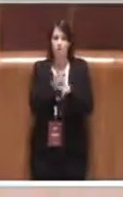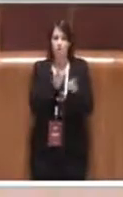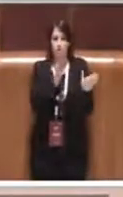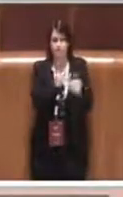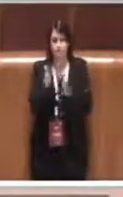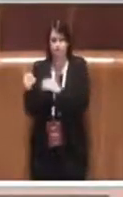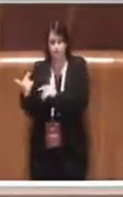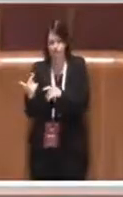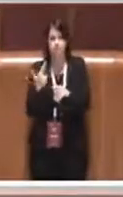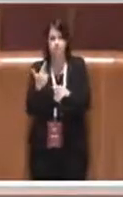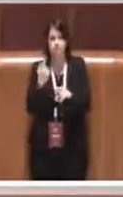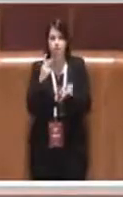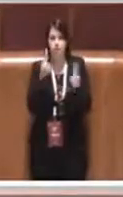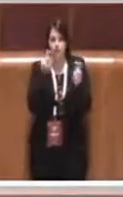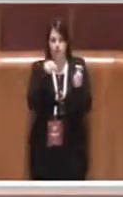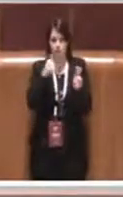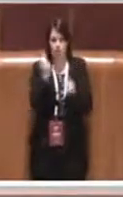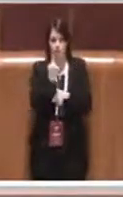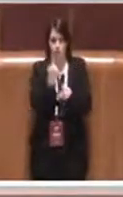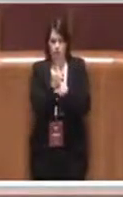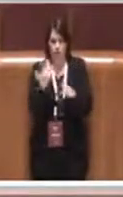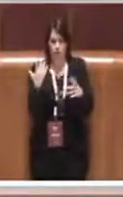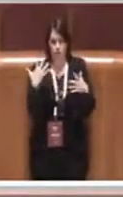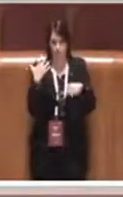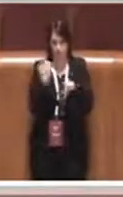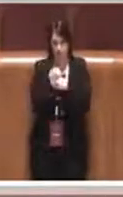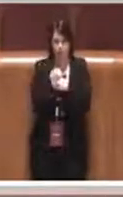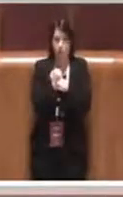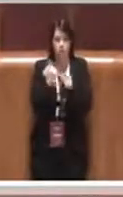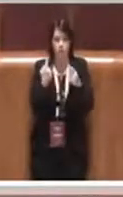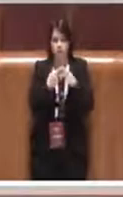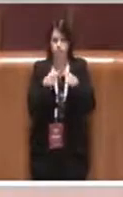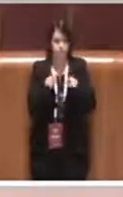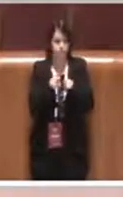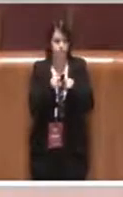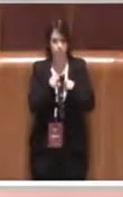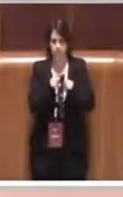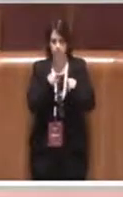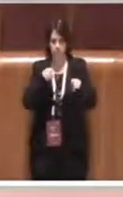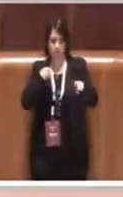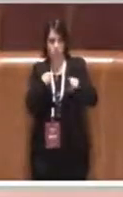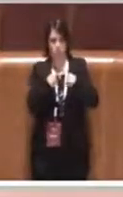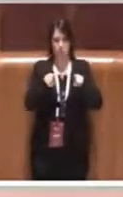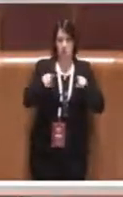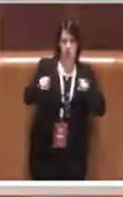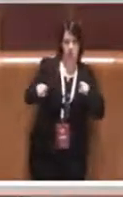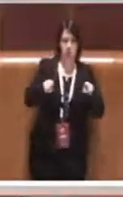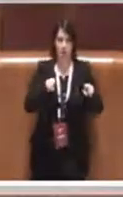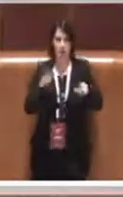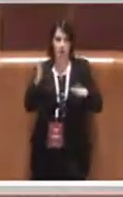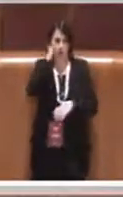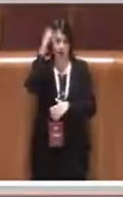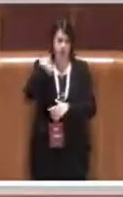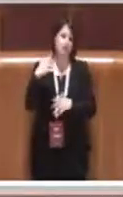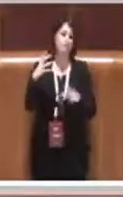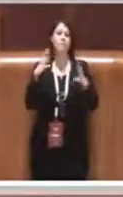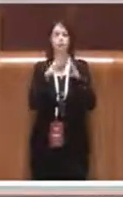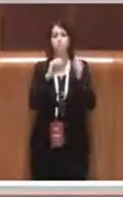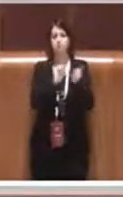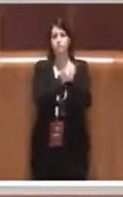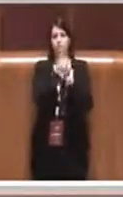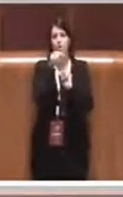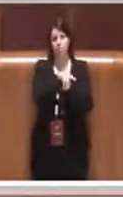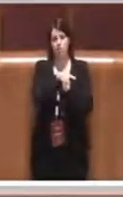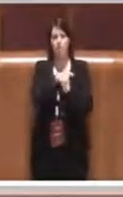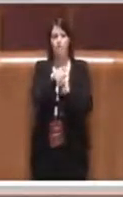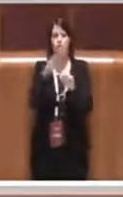un progetto su un impianto sportivo presentato in sesto municipio dove c'è bisogno della necessità del parere del